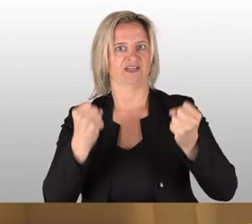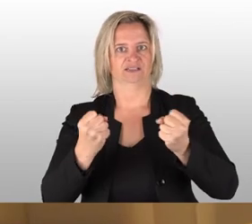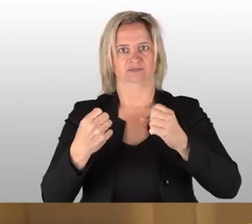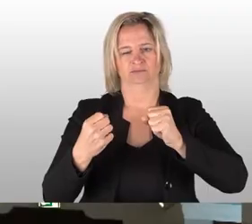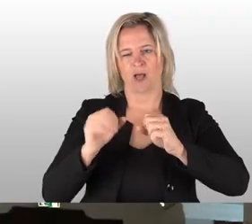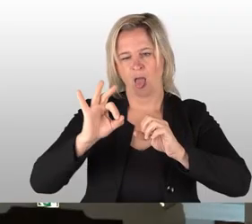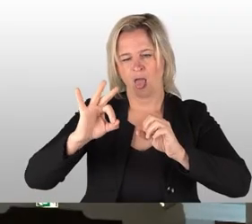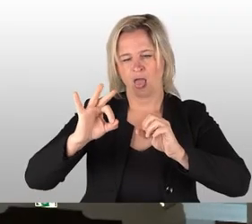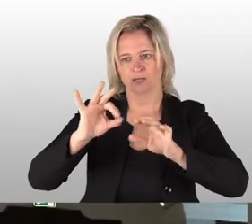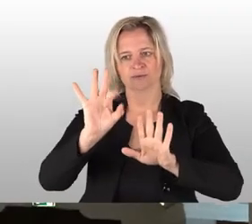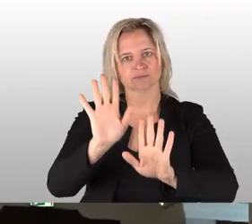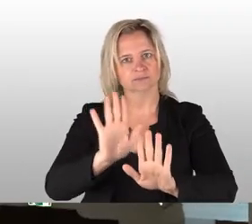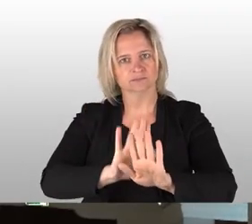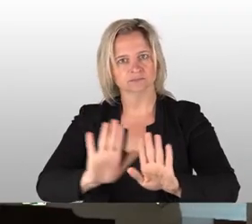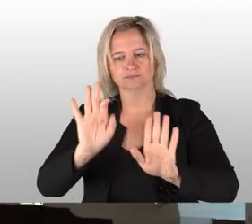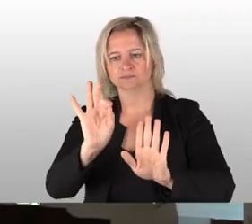Hand beweisen müssen.